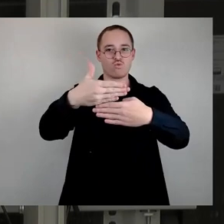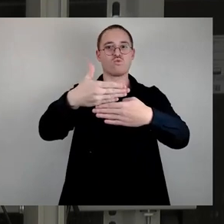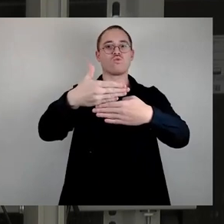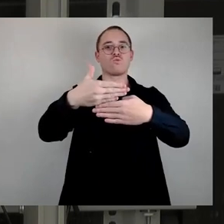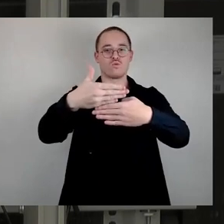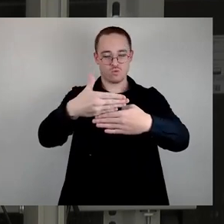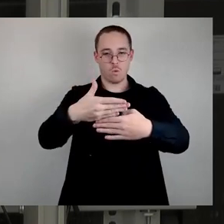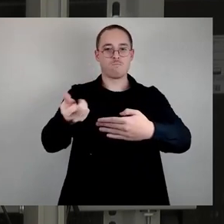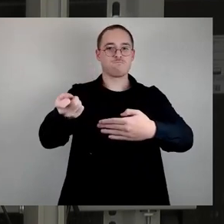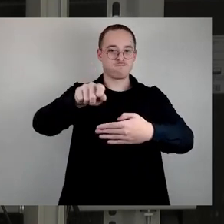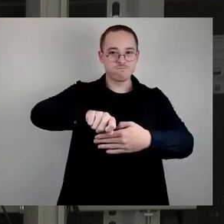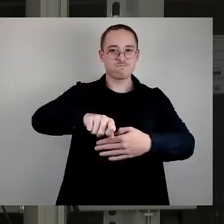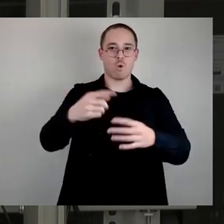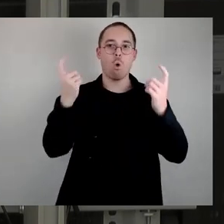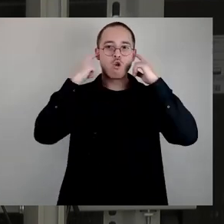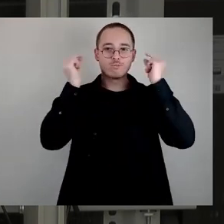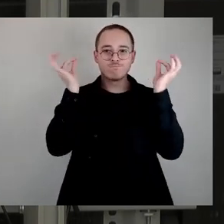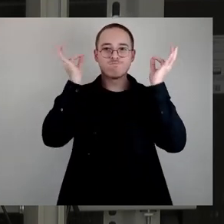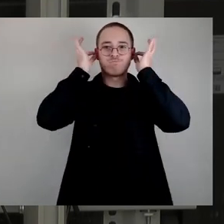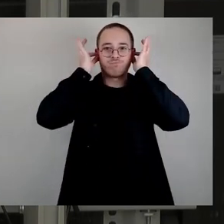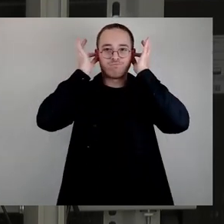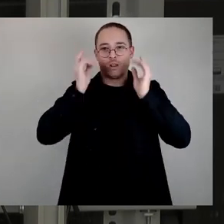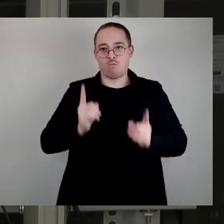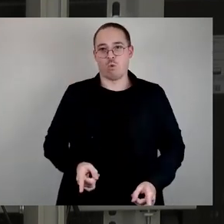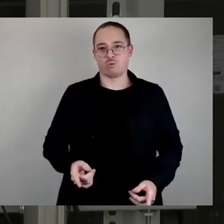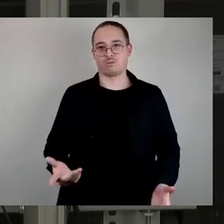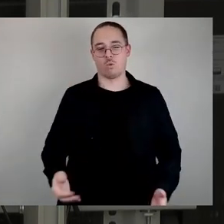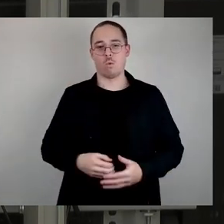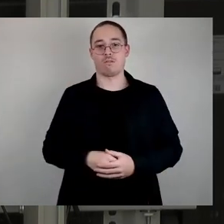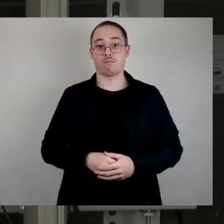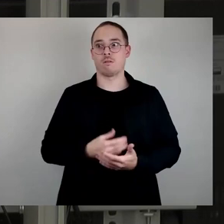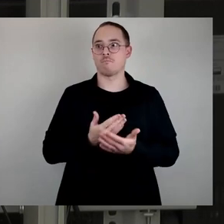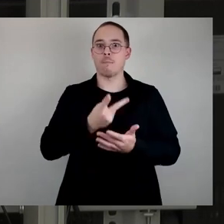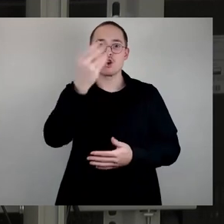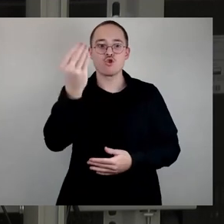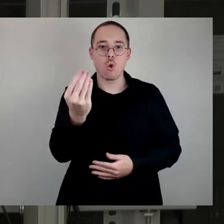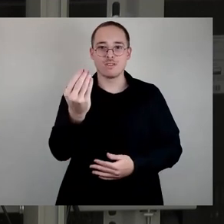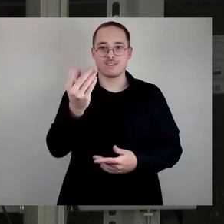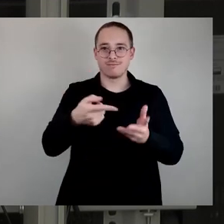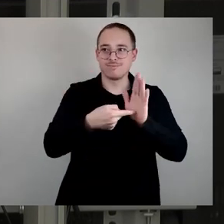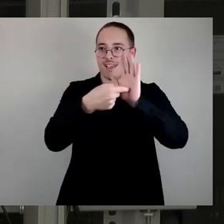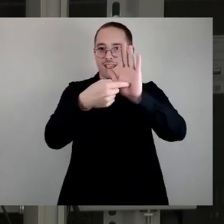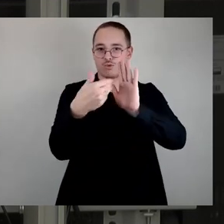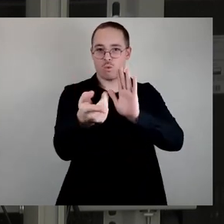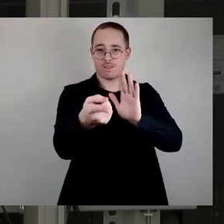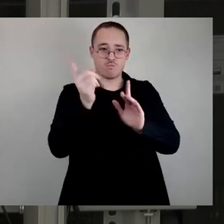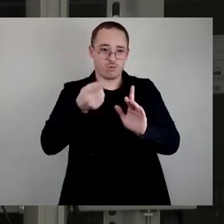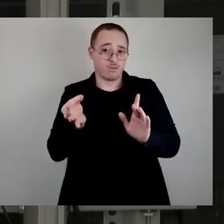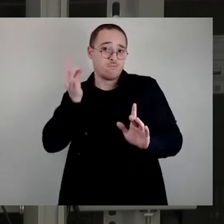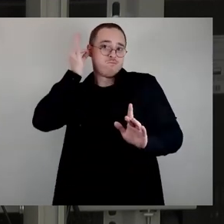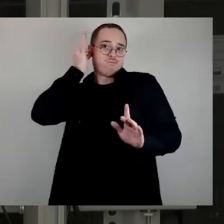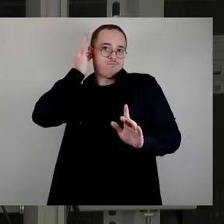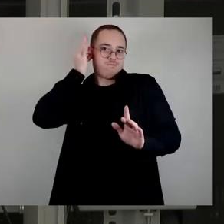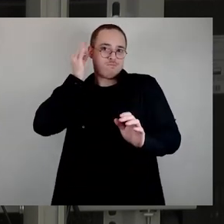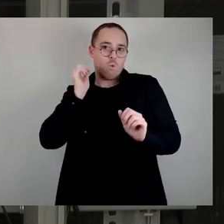Ich meine, wenn Kunstdarbietung mit Ohrstöpseln begegnet werden muss, ist entweder die Darbietung zu minderwertig oder eben zu